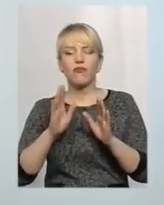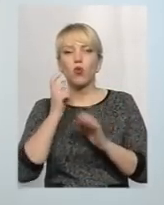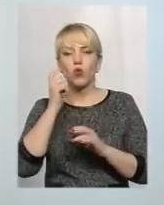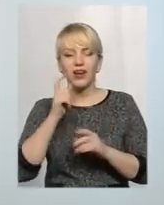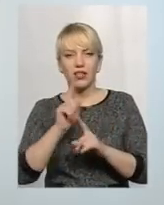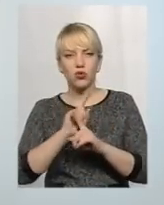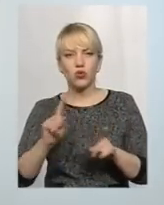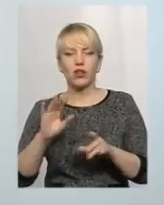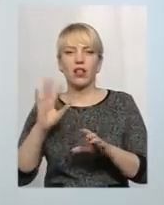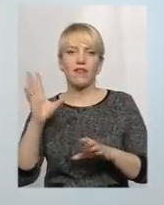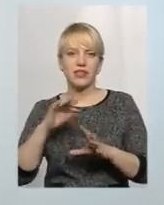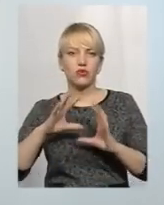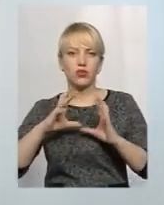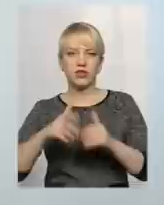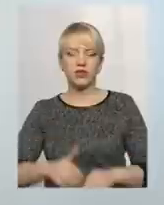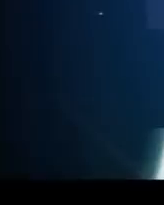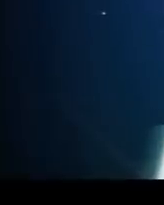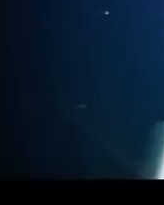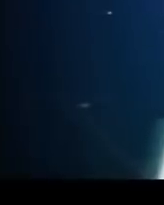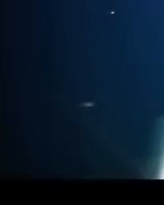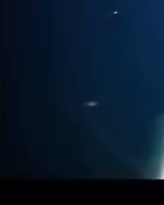а в загалому світі. Далі продовжуємо розмову.